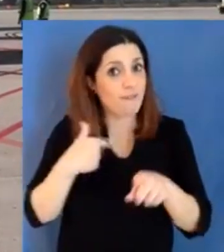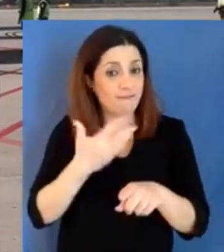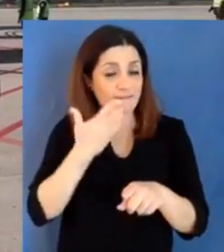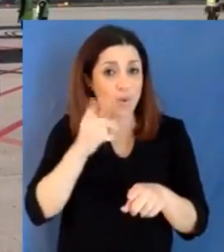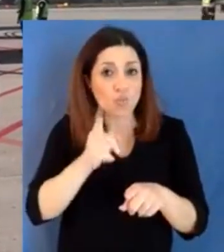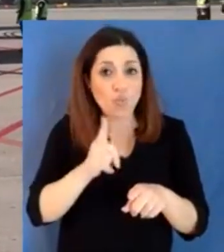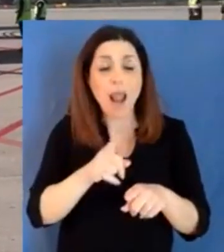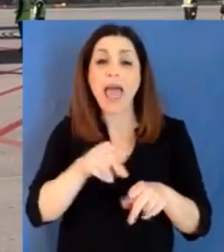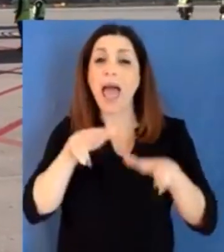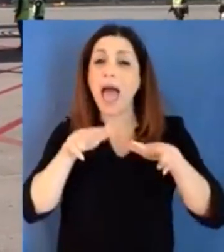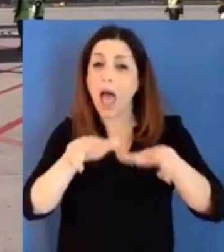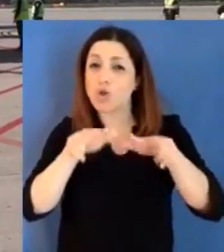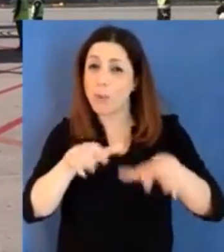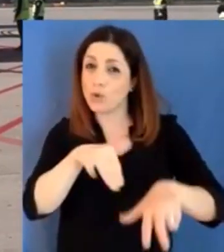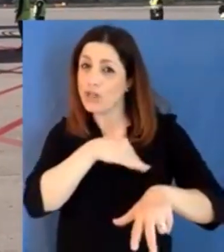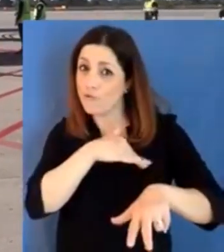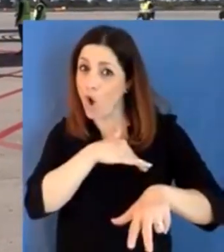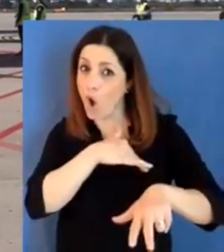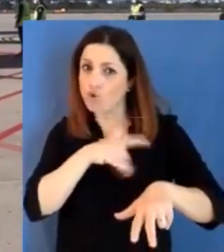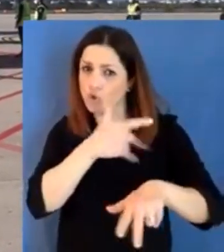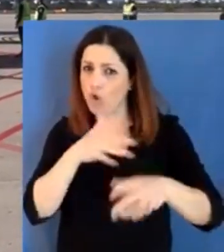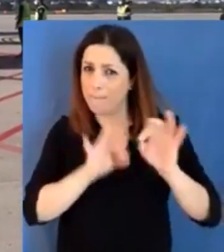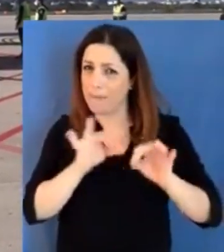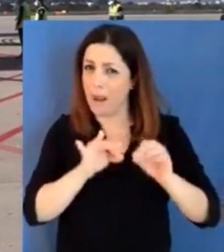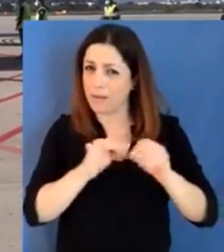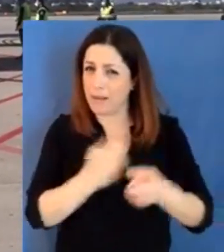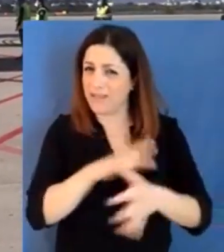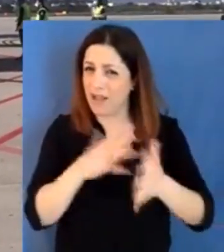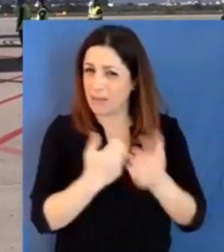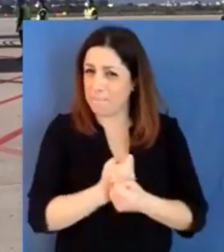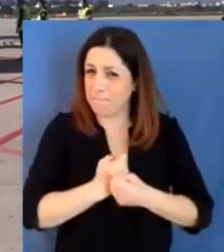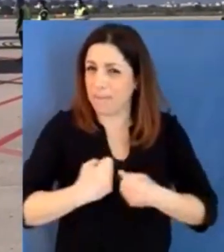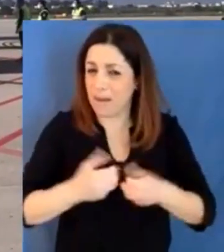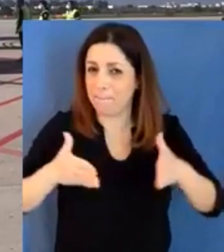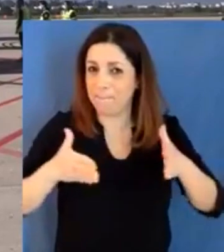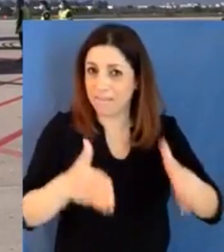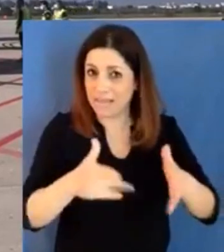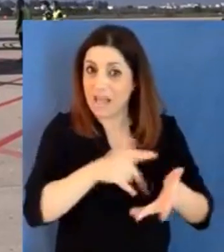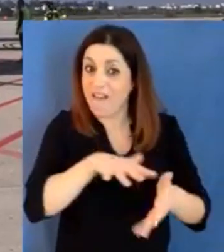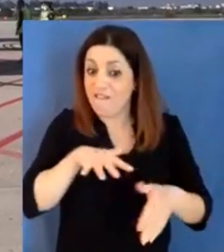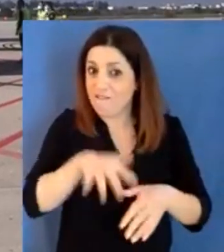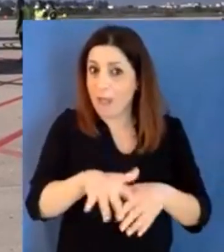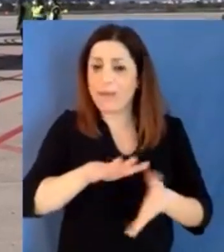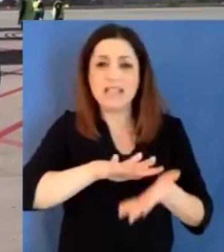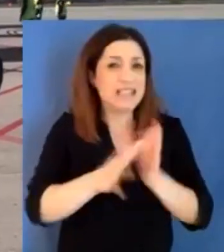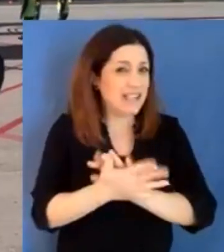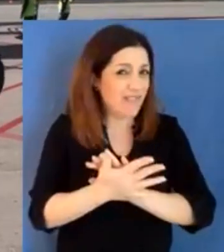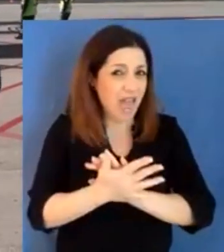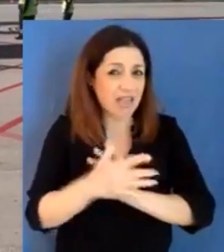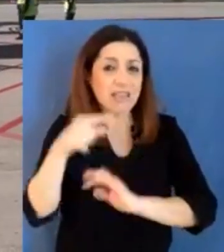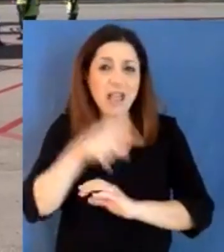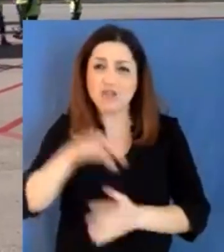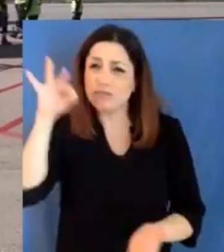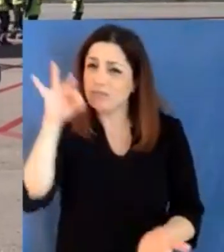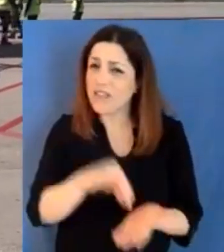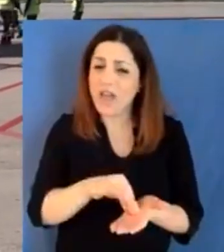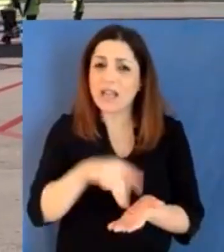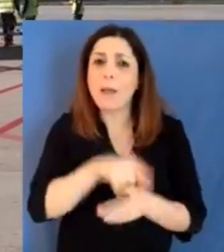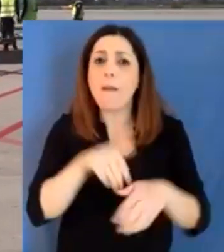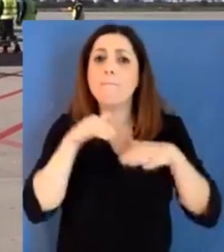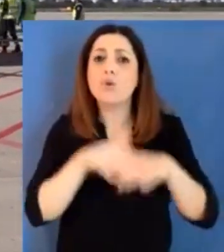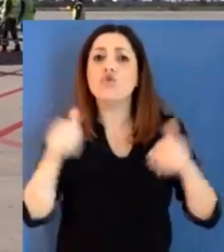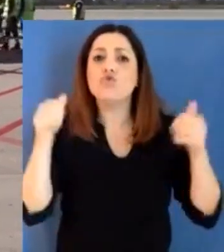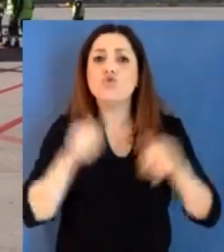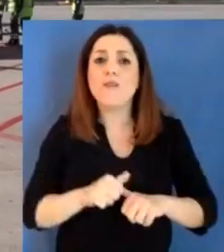della protezione civile del sud-est Europa, sarà quel luogo dove ci saranno i magazzini proprio di questo materiale